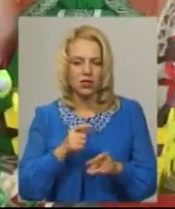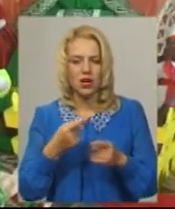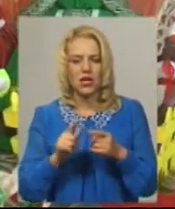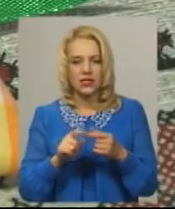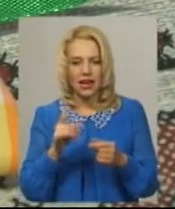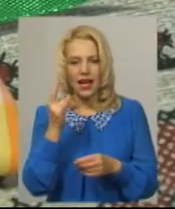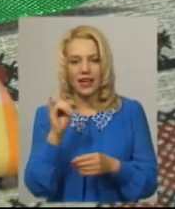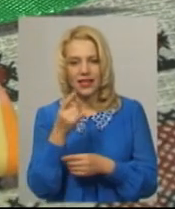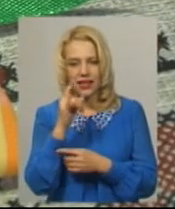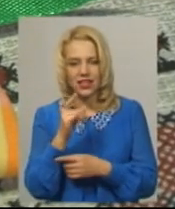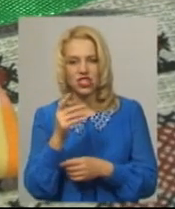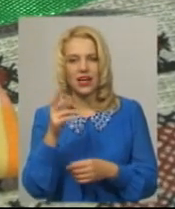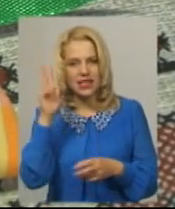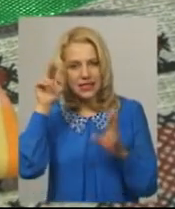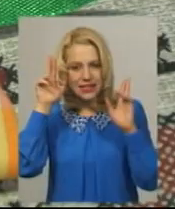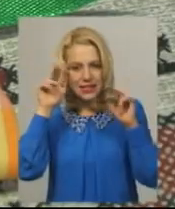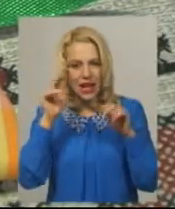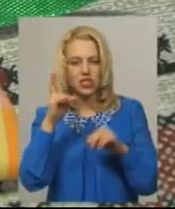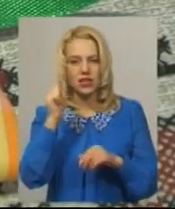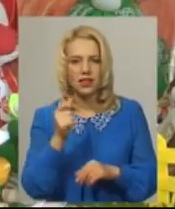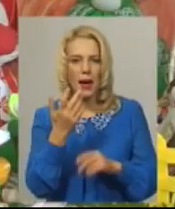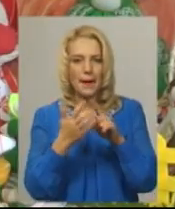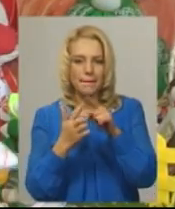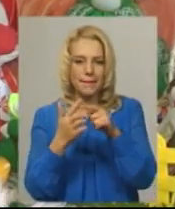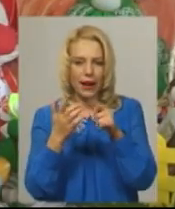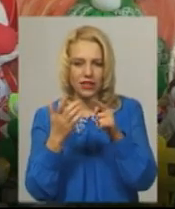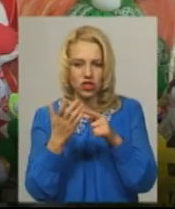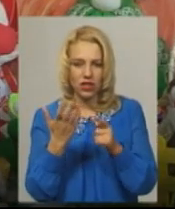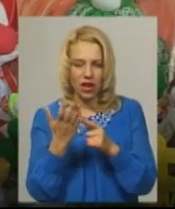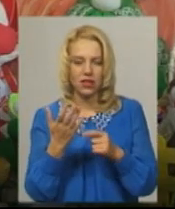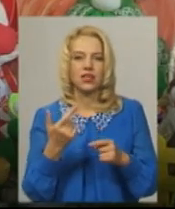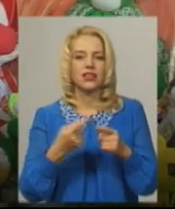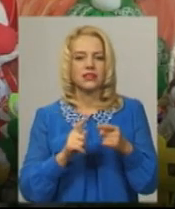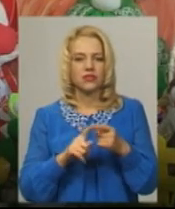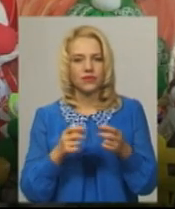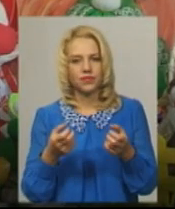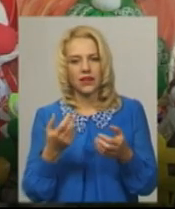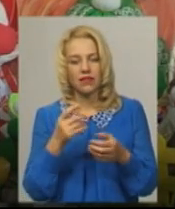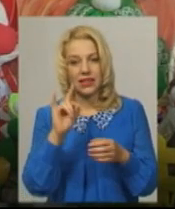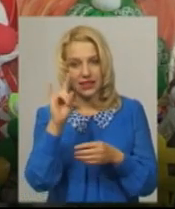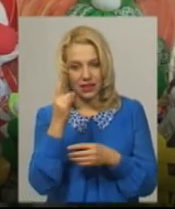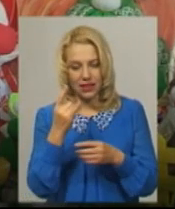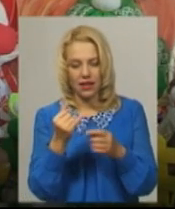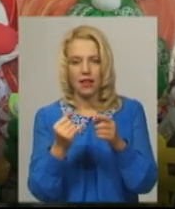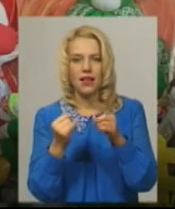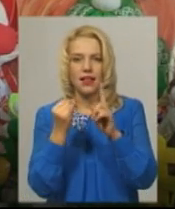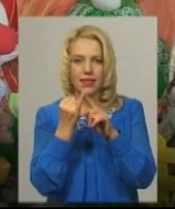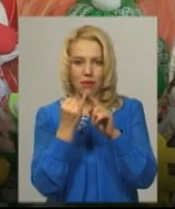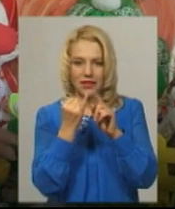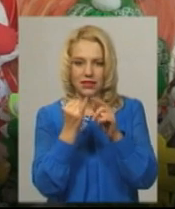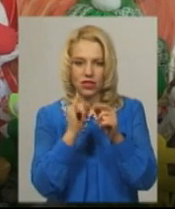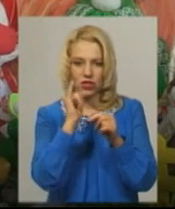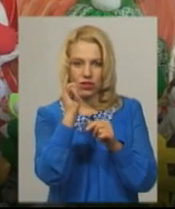іграшка зайчик на пальчик, яку в данину виготовляла з маминої тканини. Дитина її одягала на пальчик, на мізинчик, і ховала в